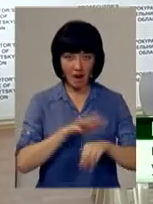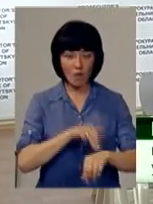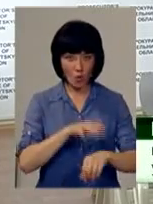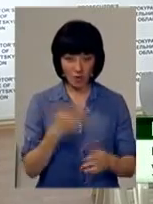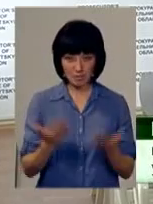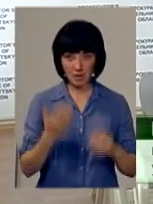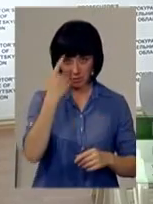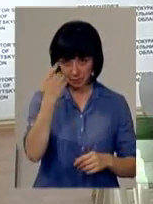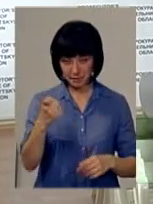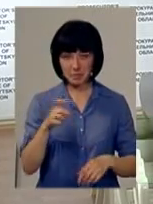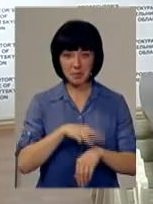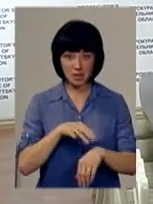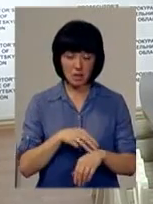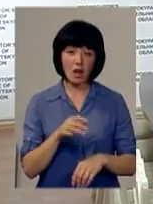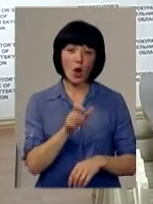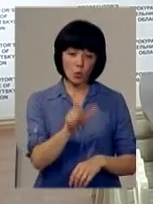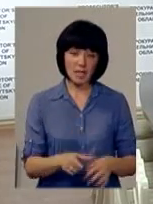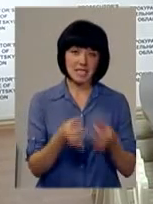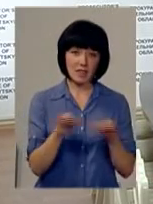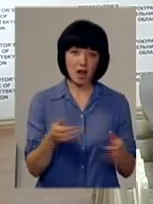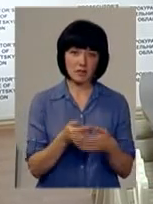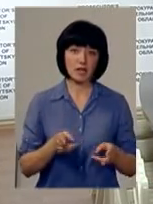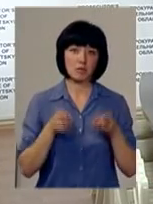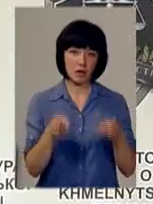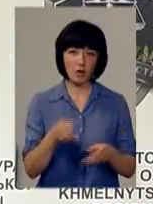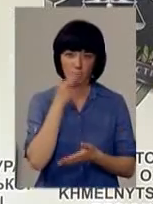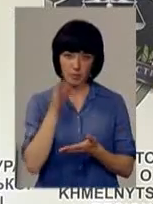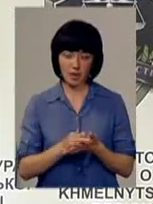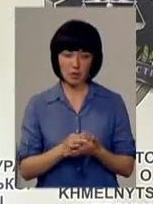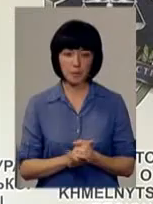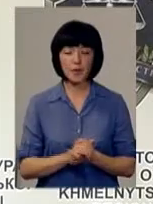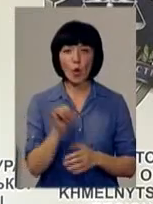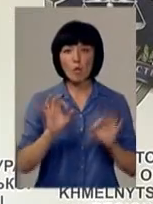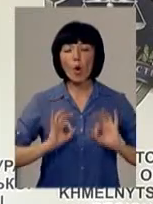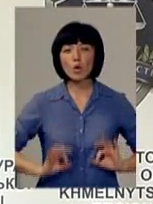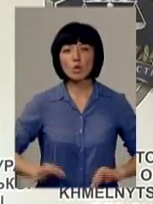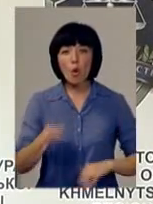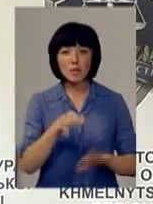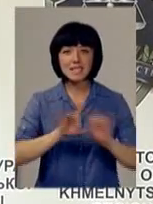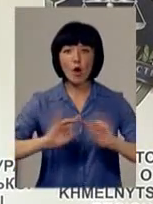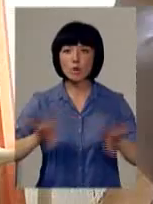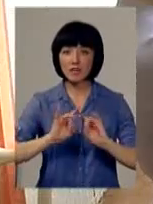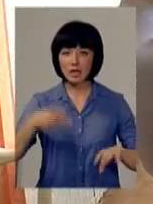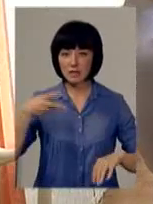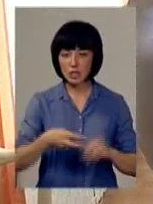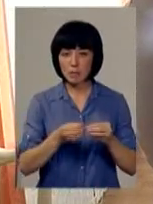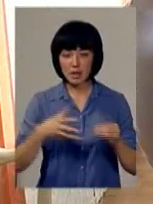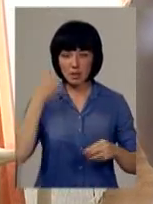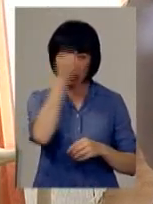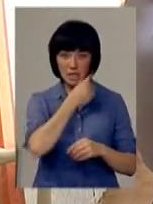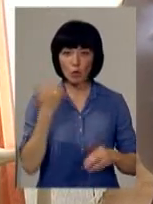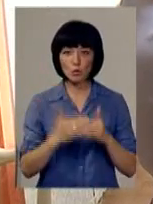правоохороні, мається на увазі правоохоронних органів, вона звільняється від кримінальної відповідальності. У прокуратурі області розповідають, 2015